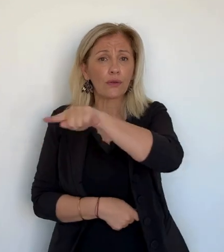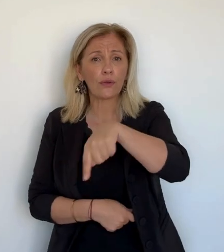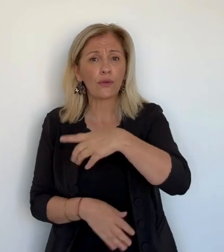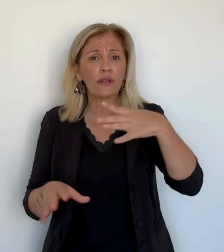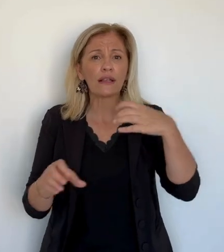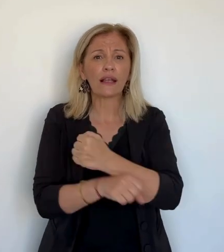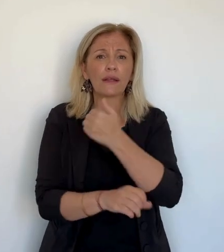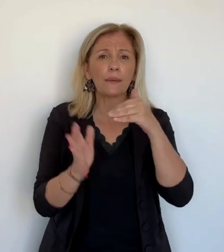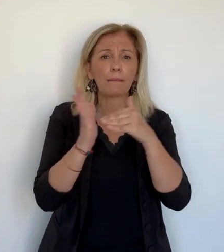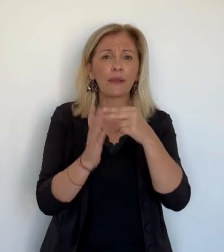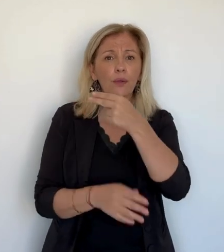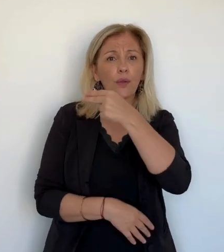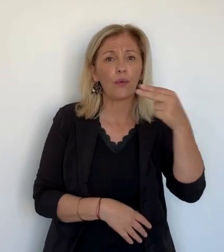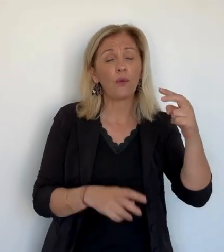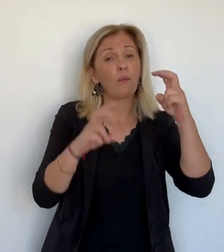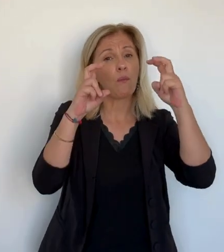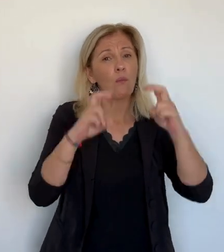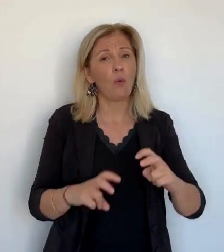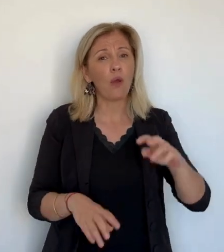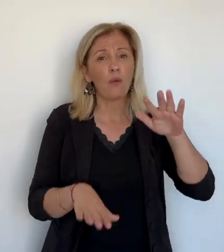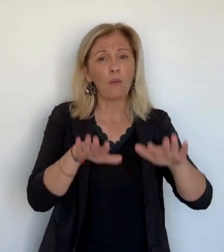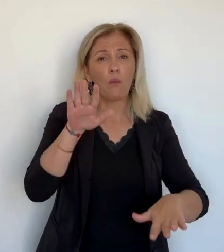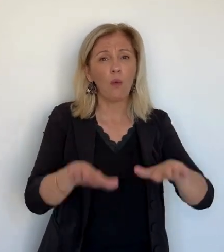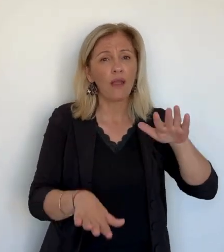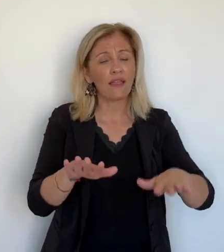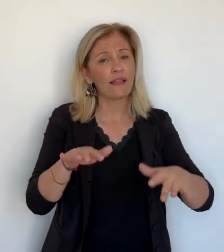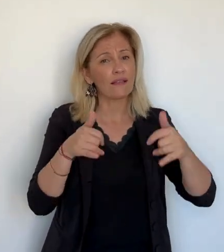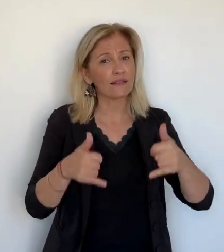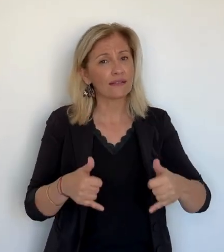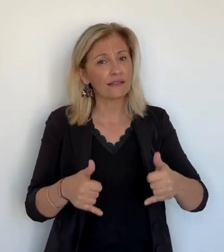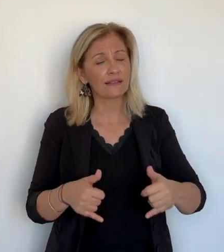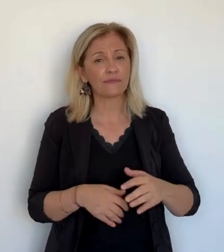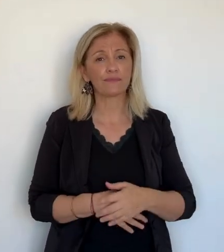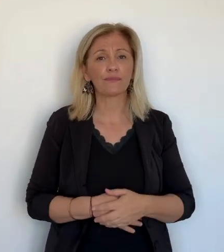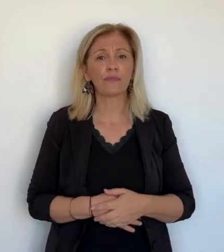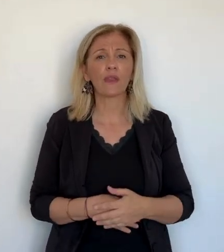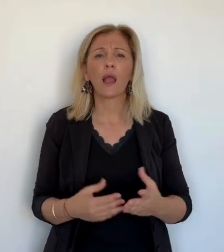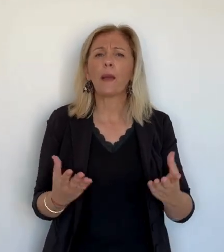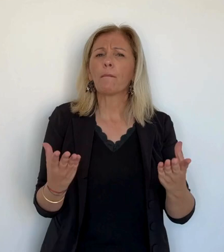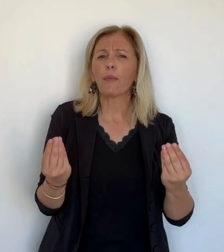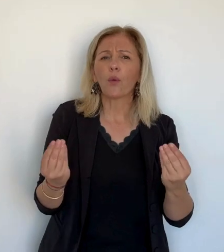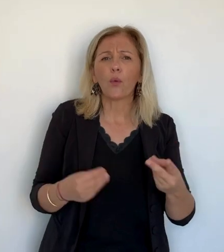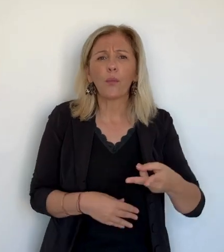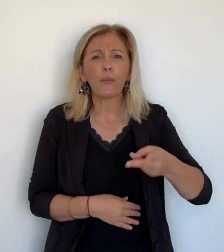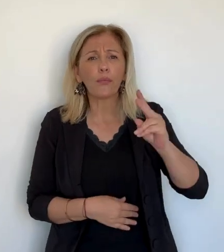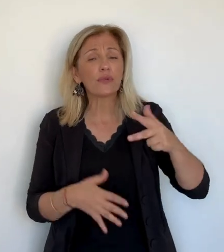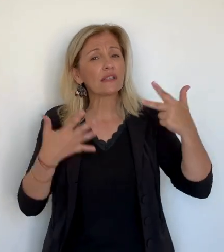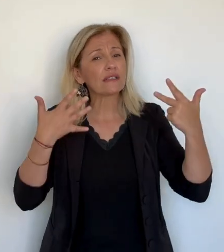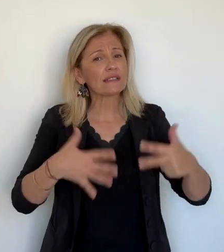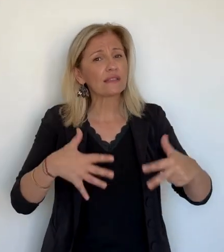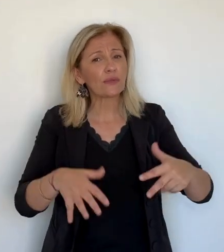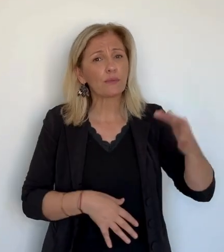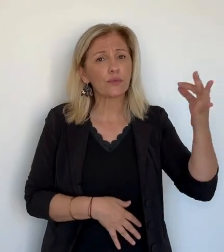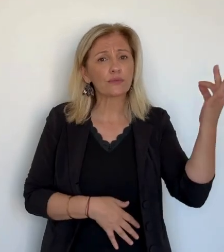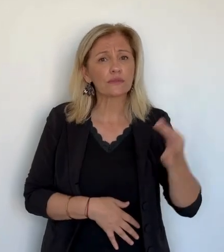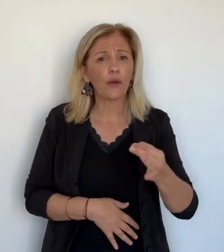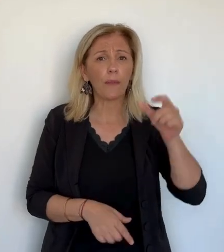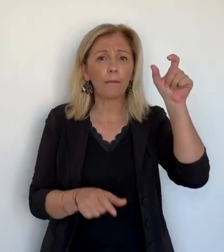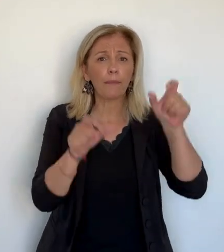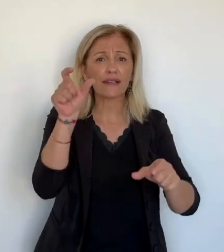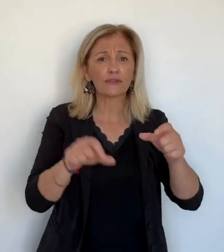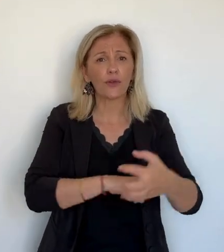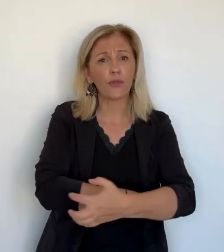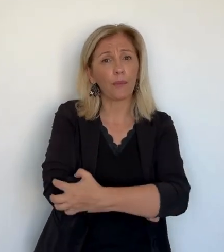1 000 euros par rapport à la moyenne régionale. Le taux de pauvreté est également plus important, 18%, c'est 4 points de plus que la moyenne